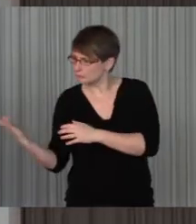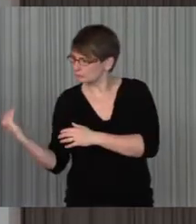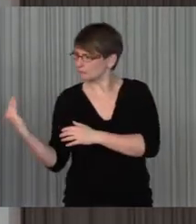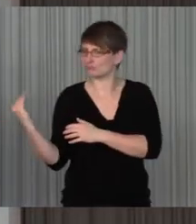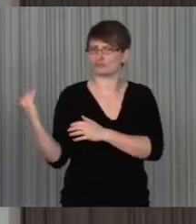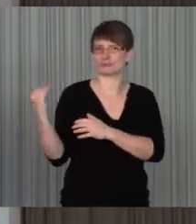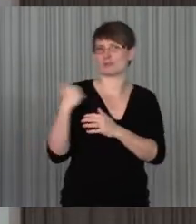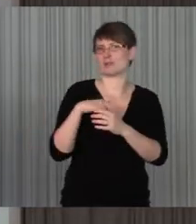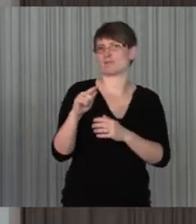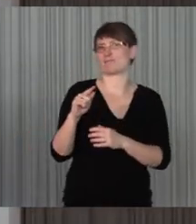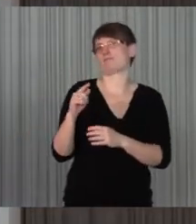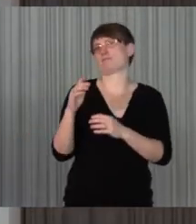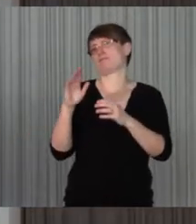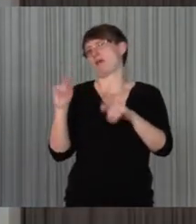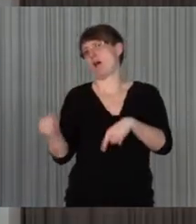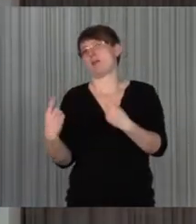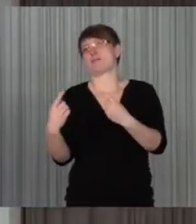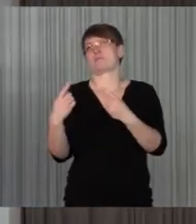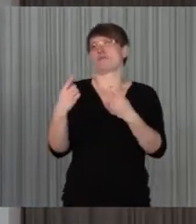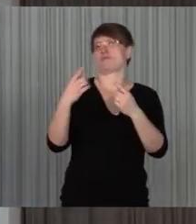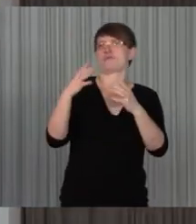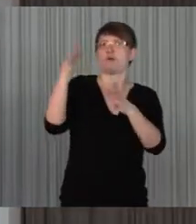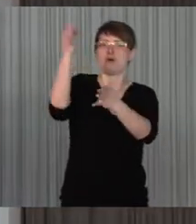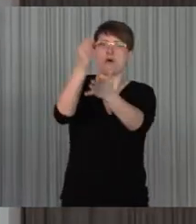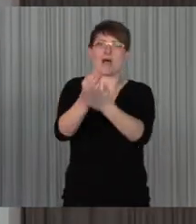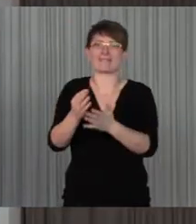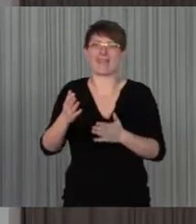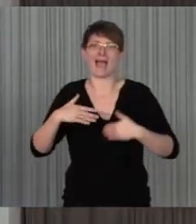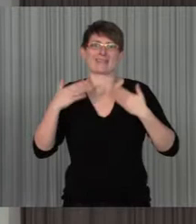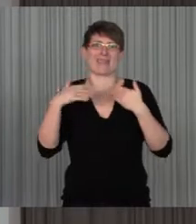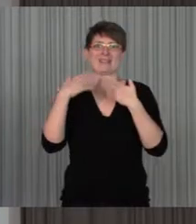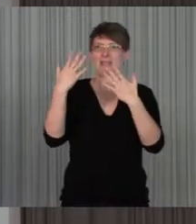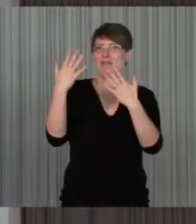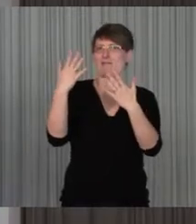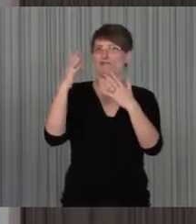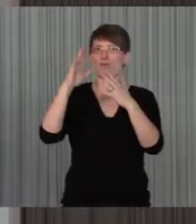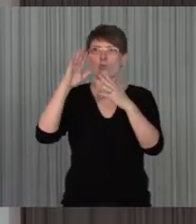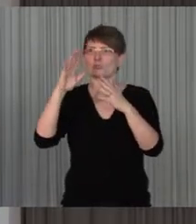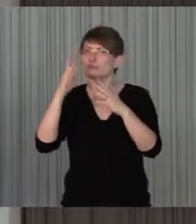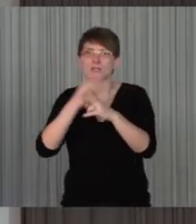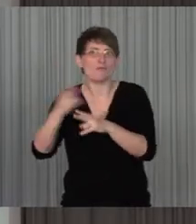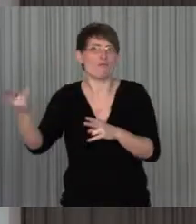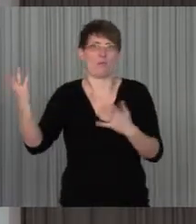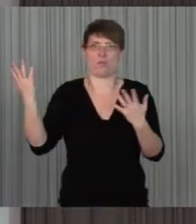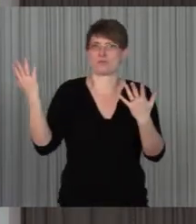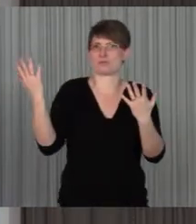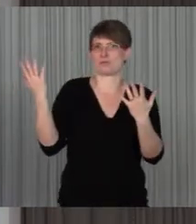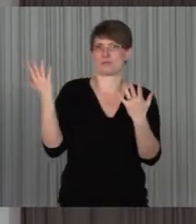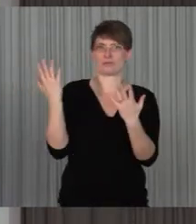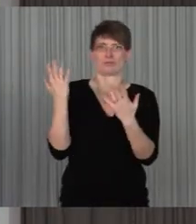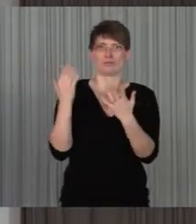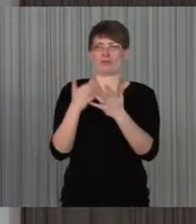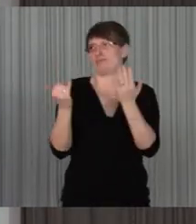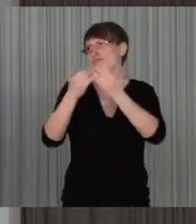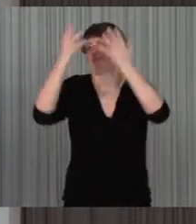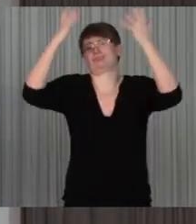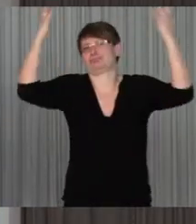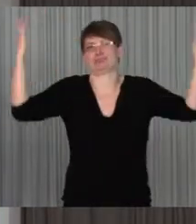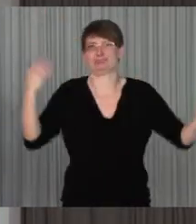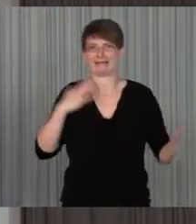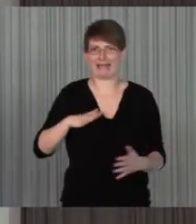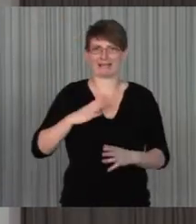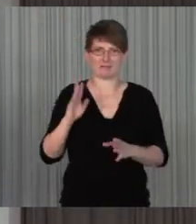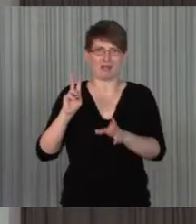inzwischen durch einen ganz attraktiven, ungewöhnlichen Ort zu wo alle gerne hinkommen würden, Theater, Museen, was weiß ich,